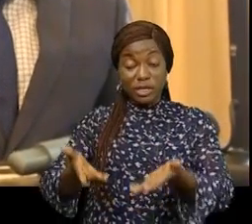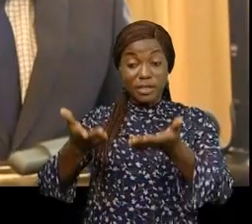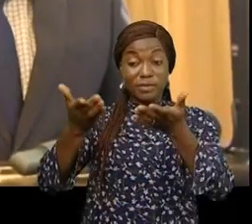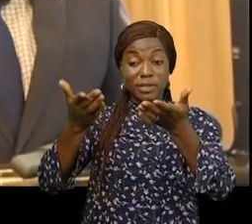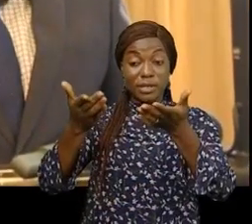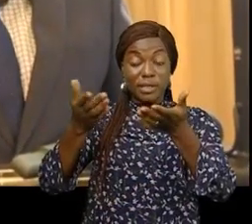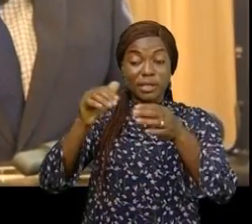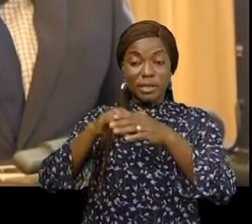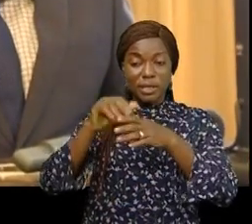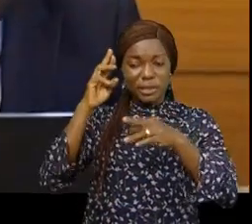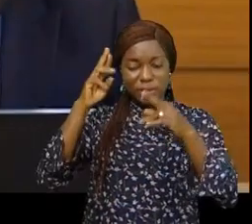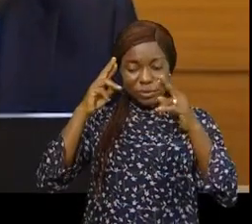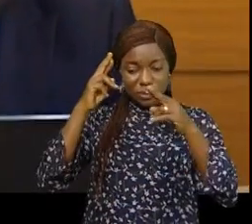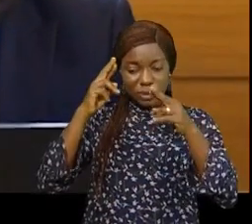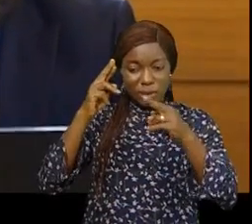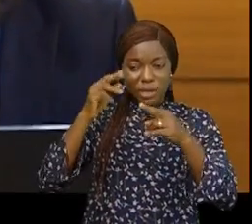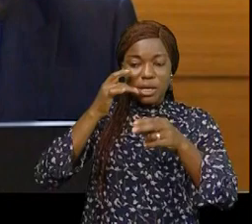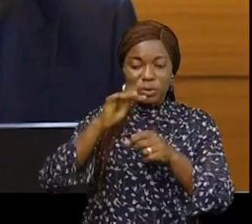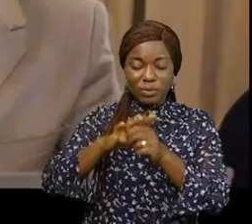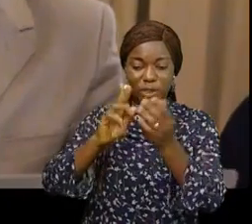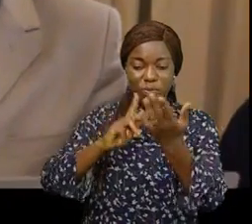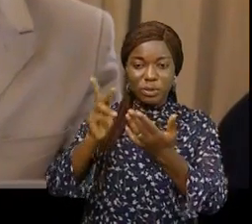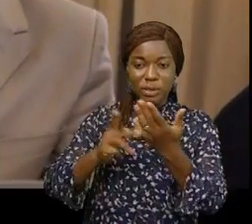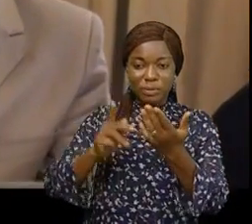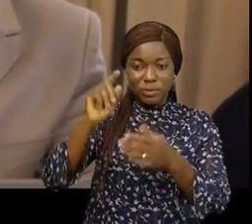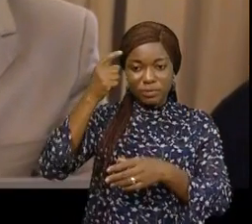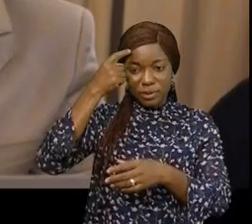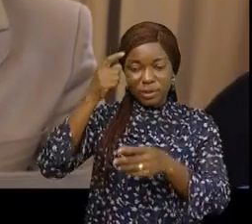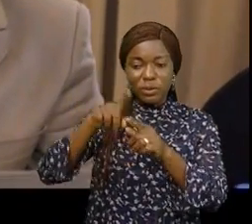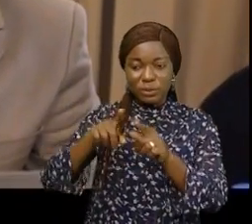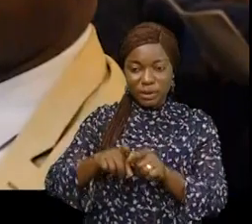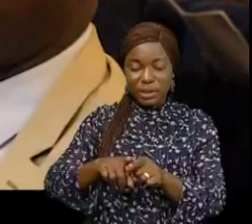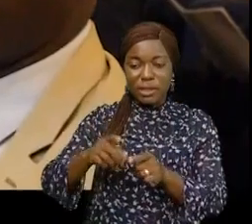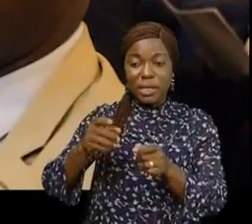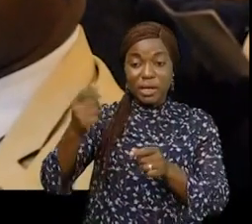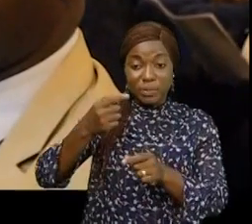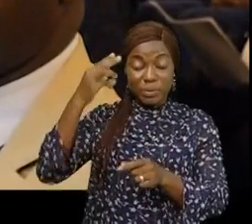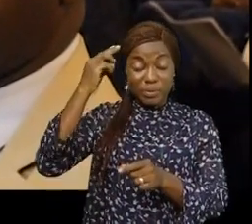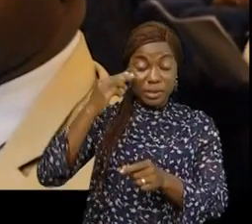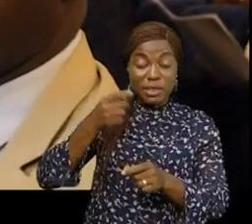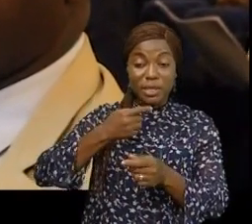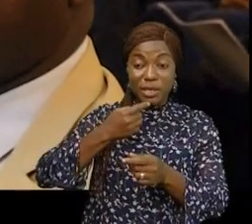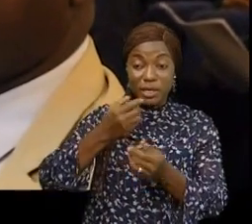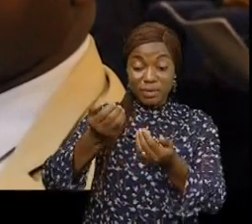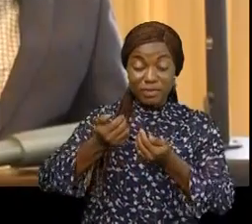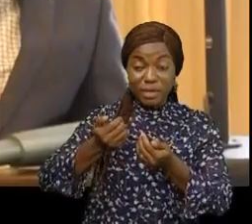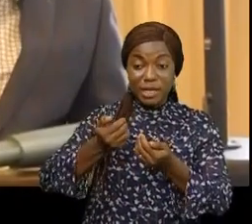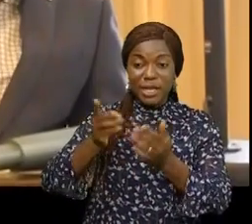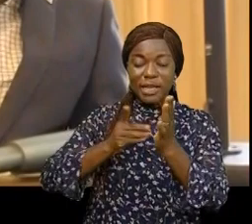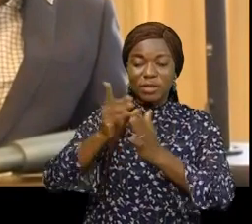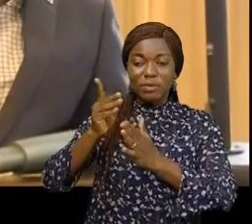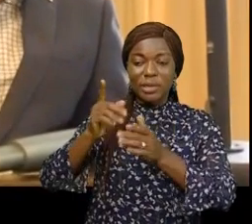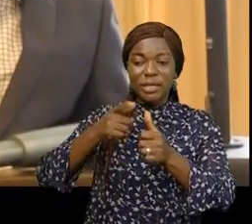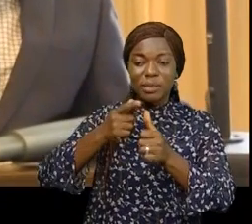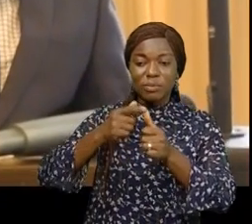gouvernement piloté par le Premier ministre qui priorise le développement par la base, la technique